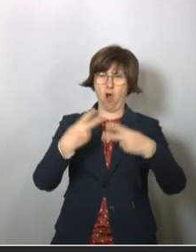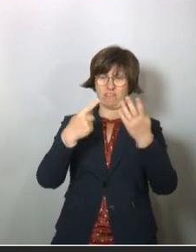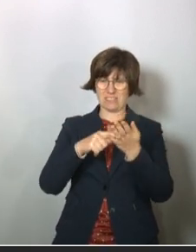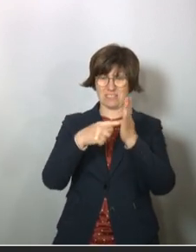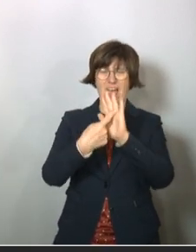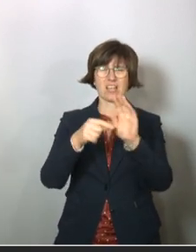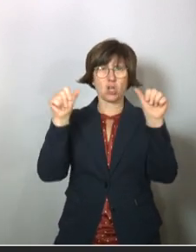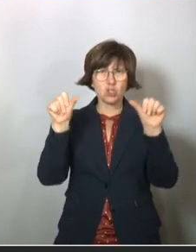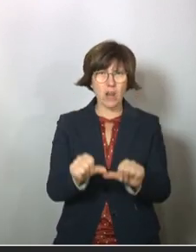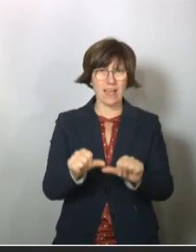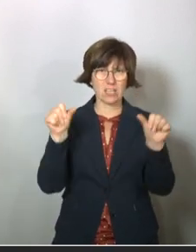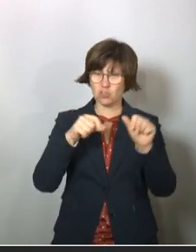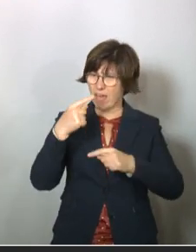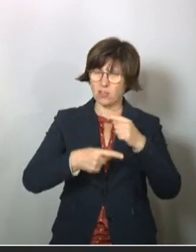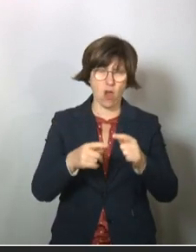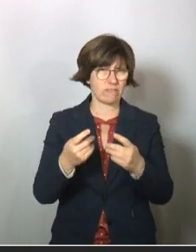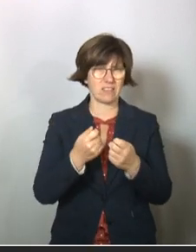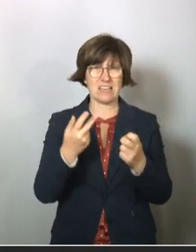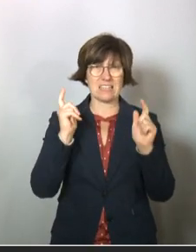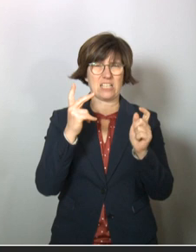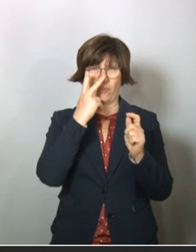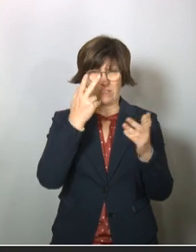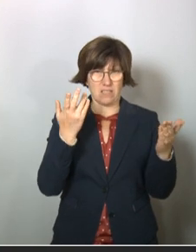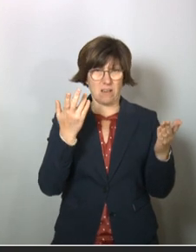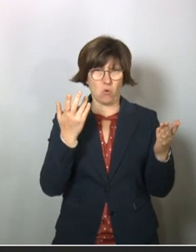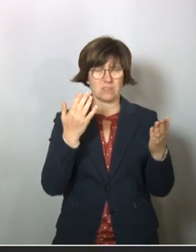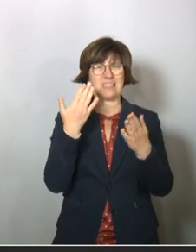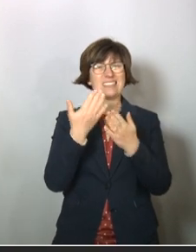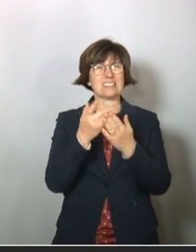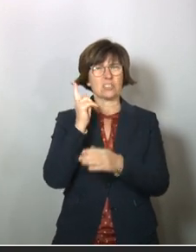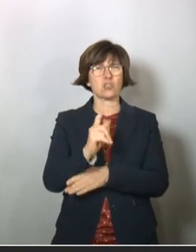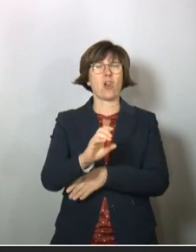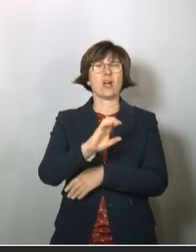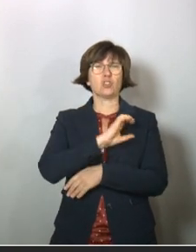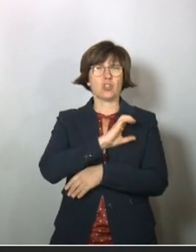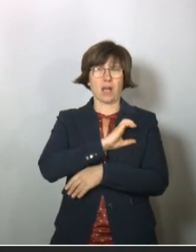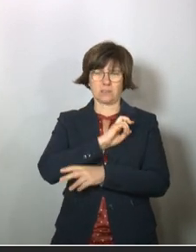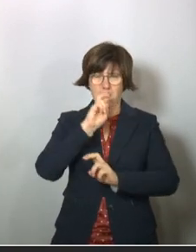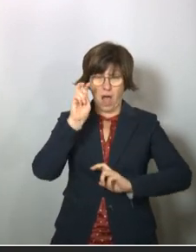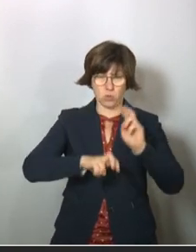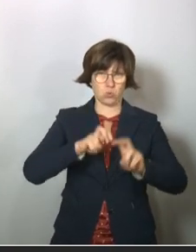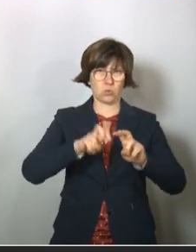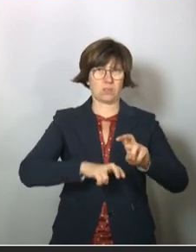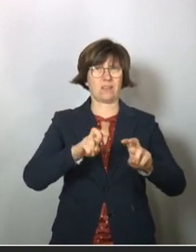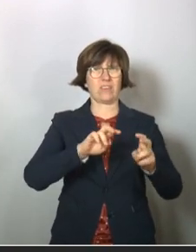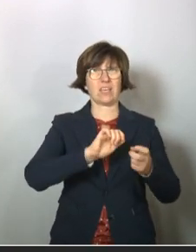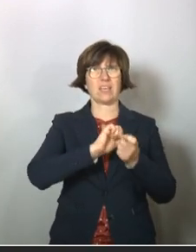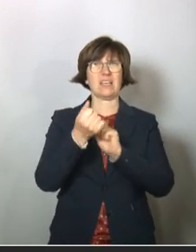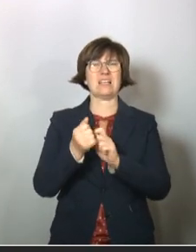schlecht ist, was schlecht läuft in unserer Gesellschaft. Und das sollten wir schon nutzen, um uns auf